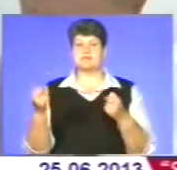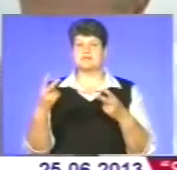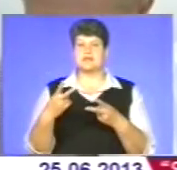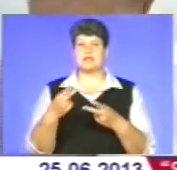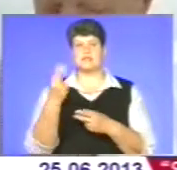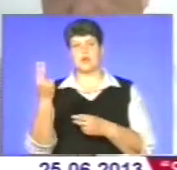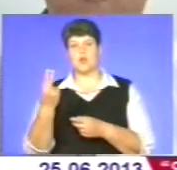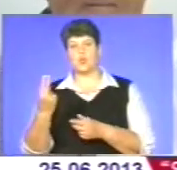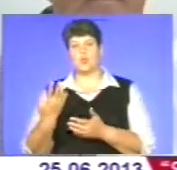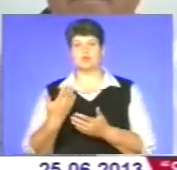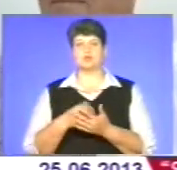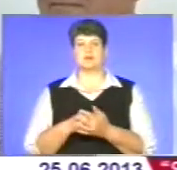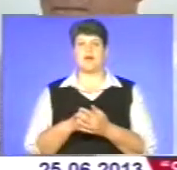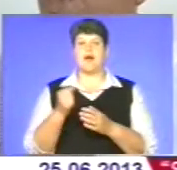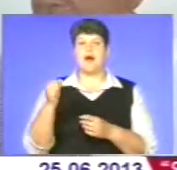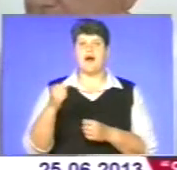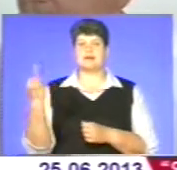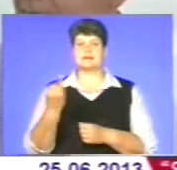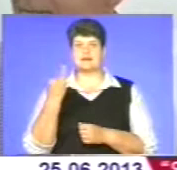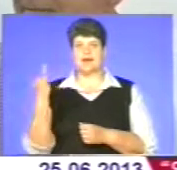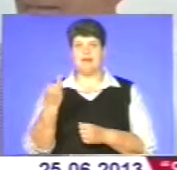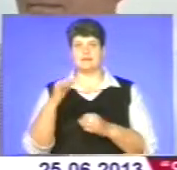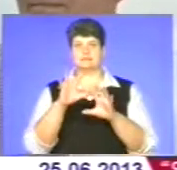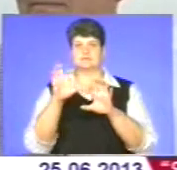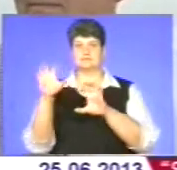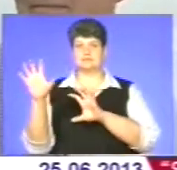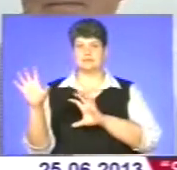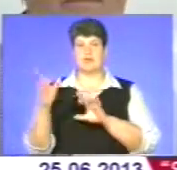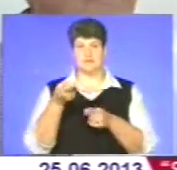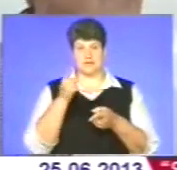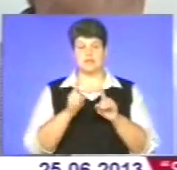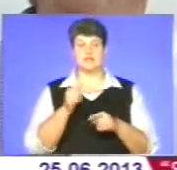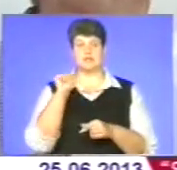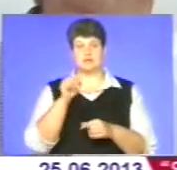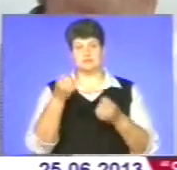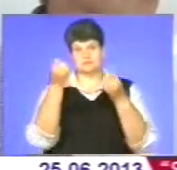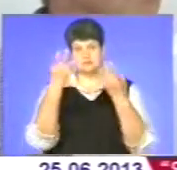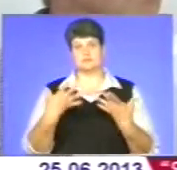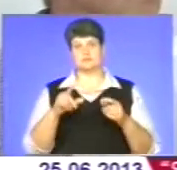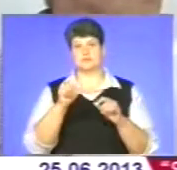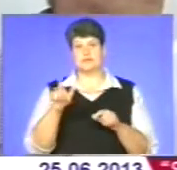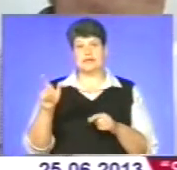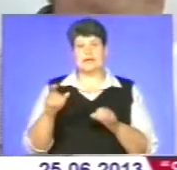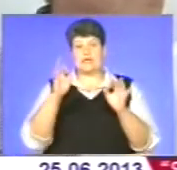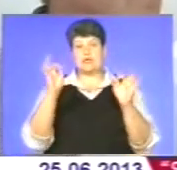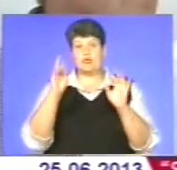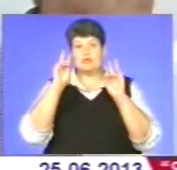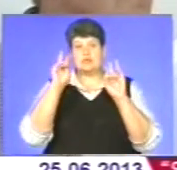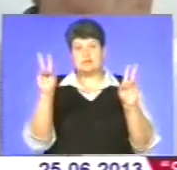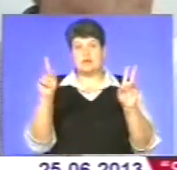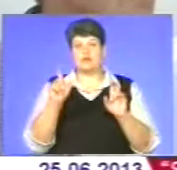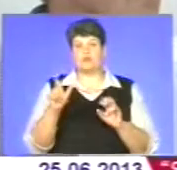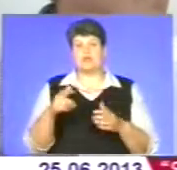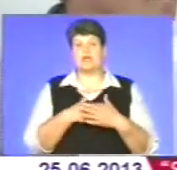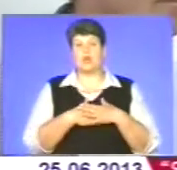цікавляться світлинами, а він там дійсно серед простих людей. Я ніколи не знав людини, яка так любить